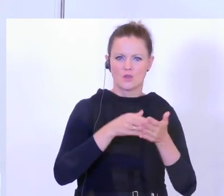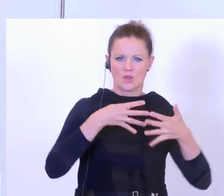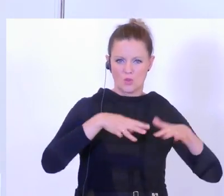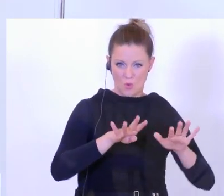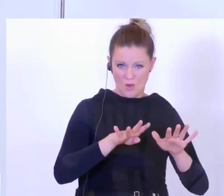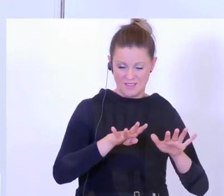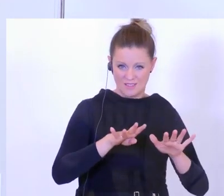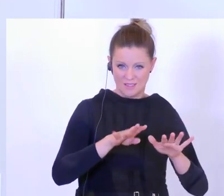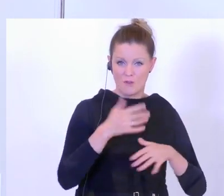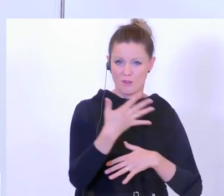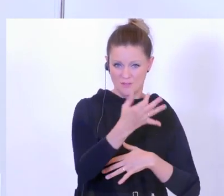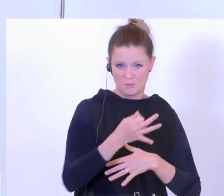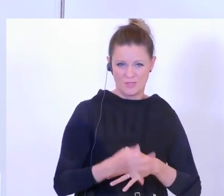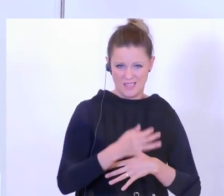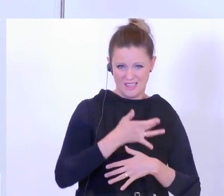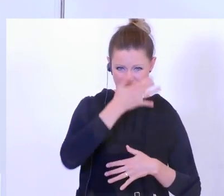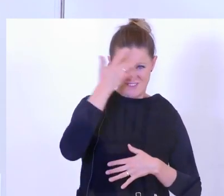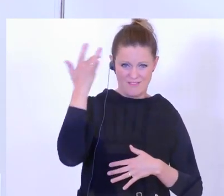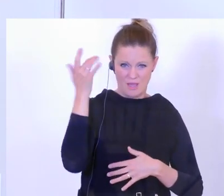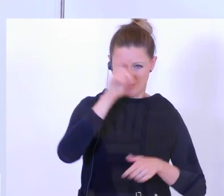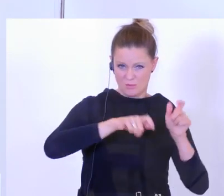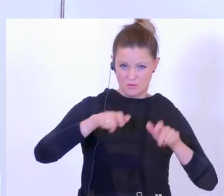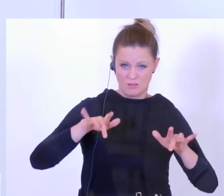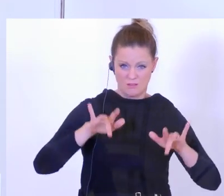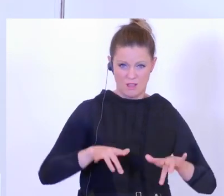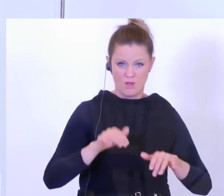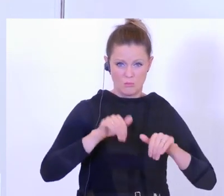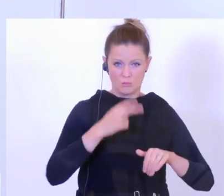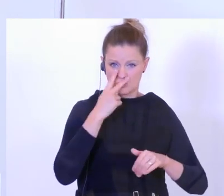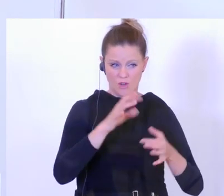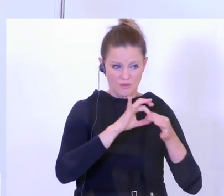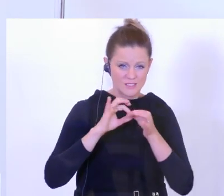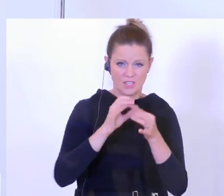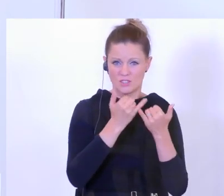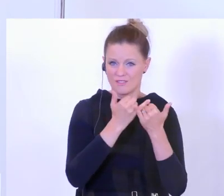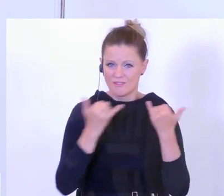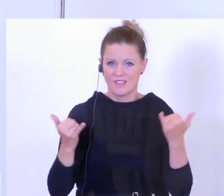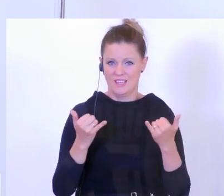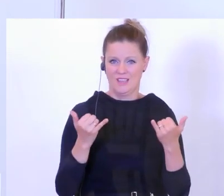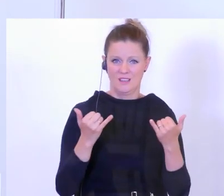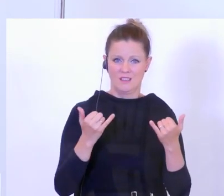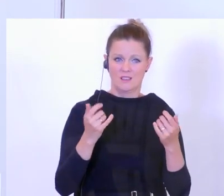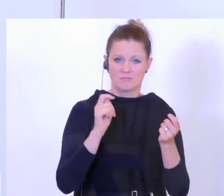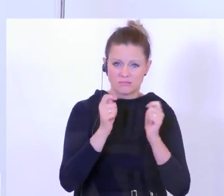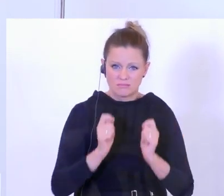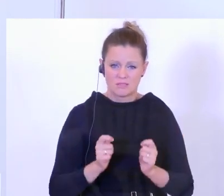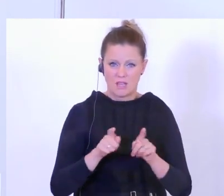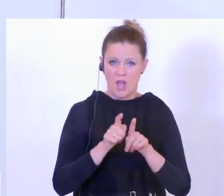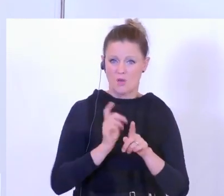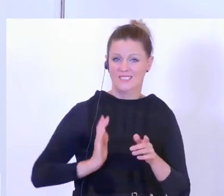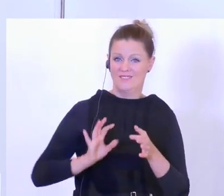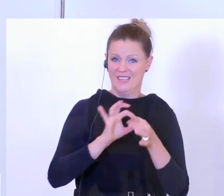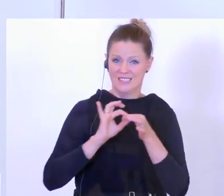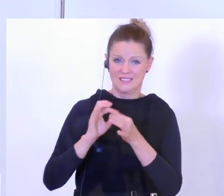Wir müssen uns da genau anschauen, was hier passiert in der Gesellschaft, wie wir noch stärker auch in der Kooperation mit der Zivilgesellschaft